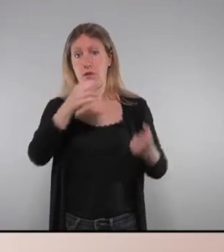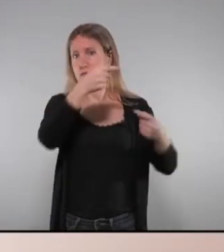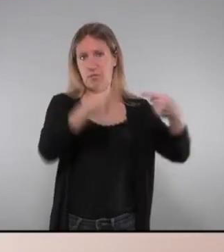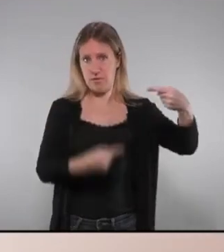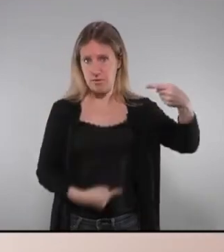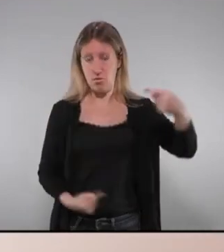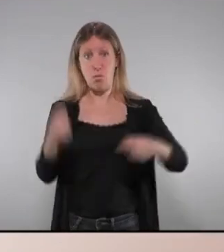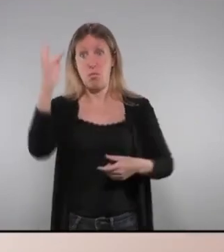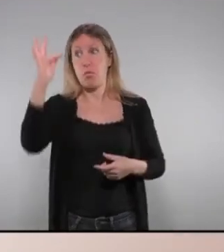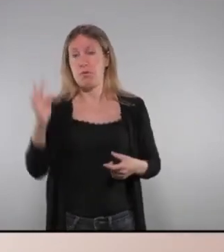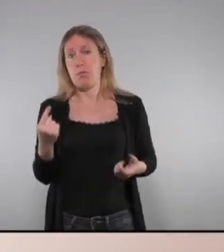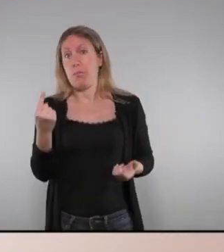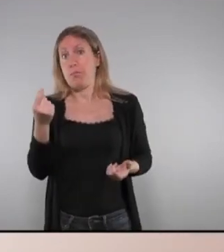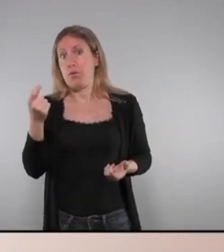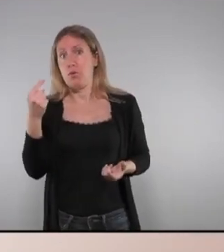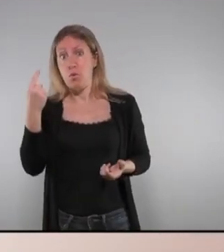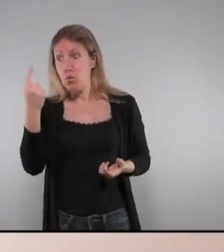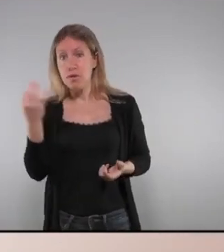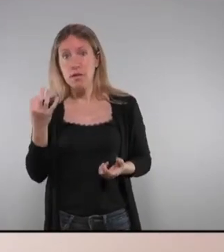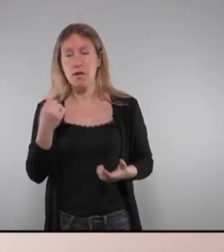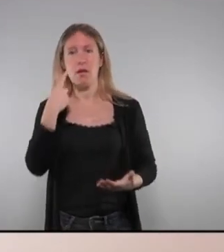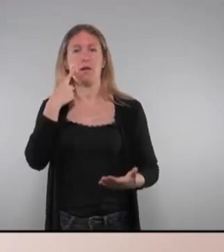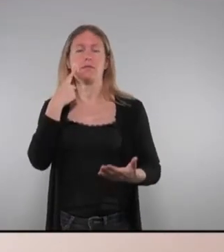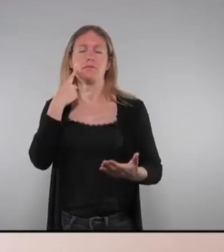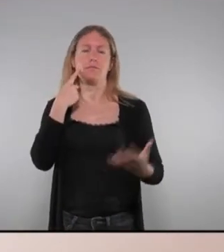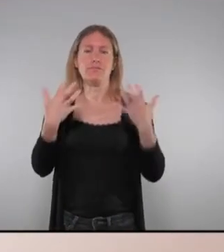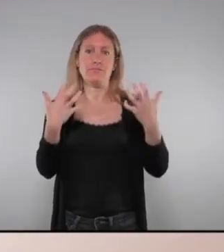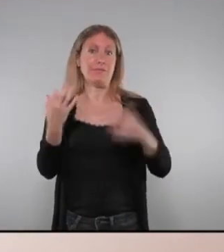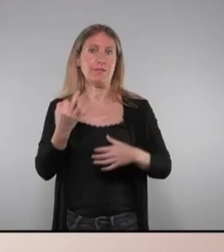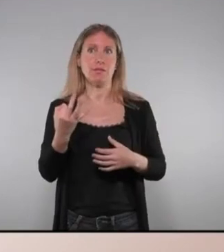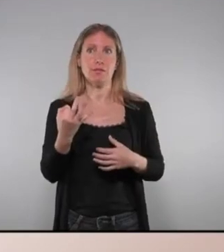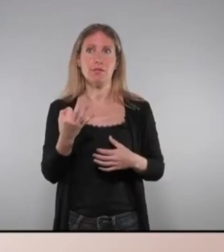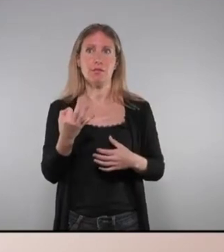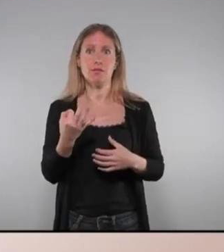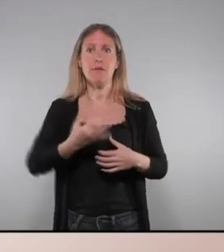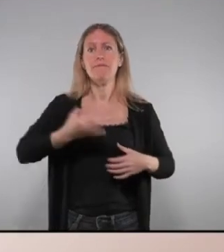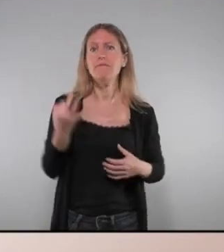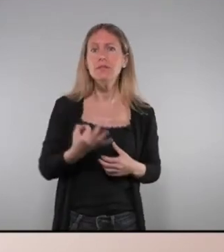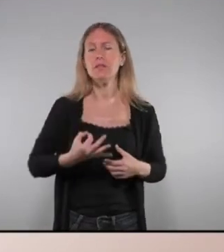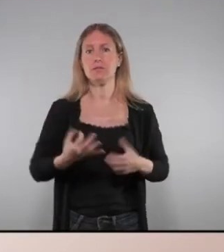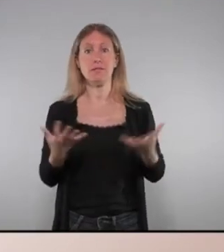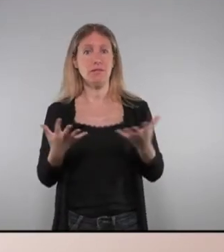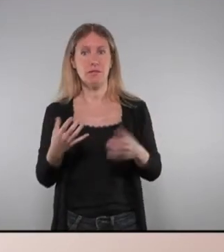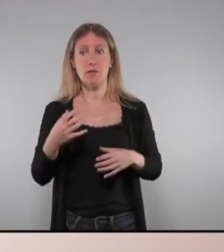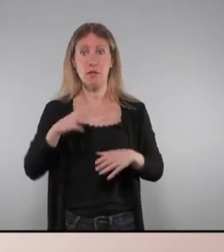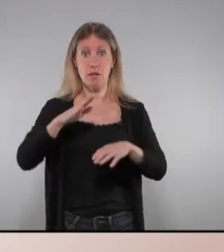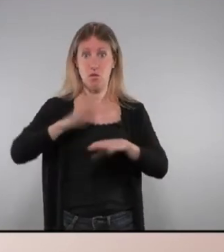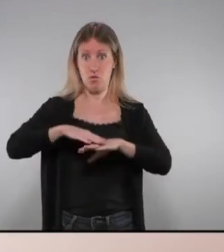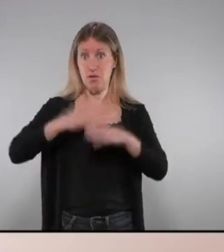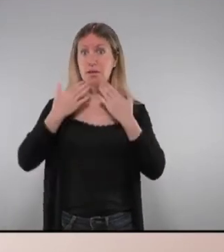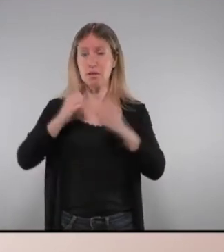una cosa bona és quan diem sempre el que ens ha posat davant del mirall que és una frase que no m'agrada però que és veritat i la Covid fa que